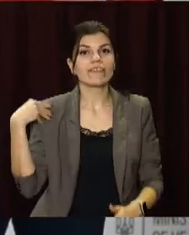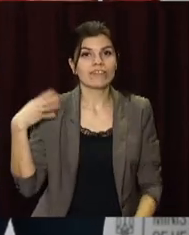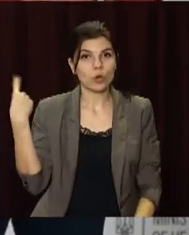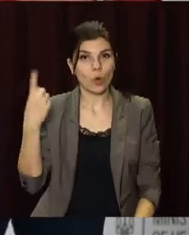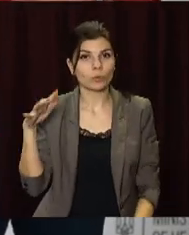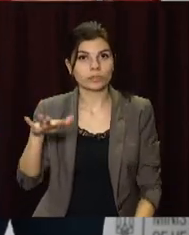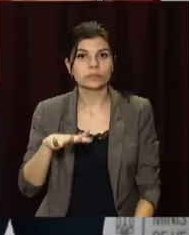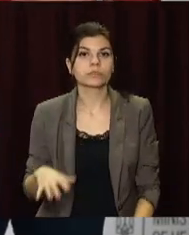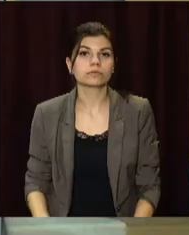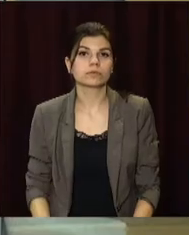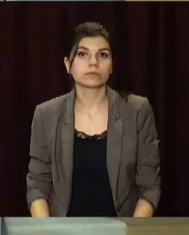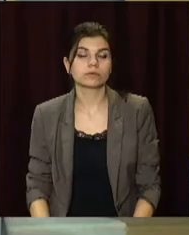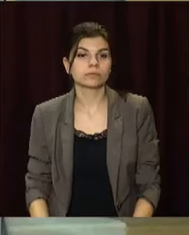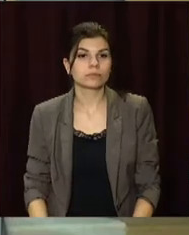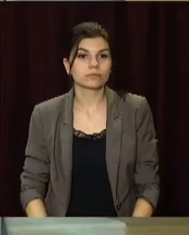областях.